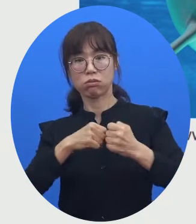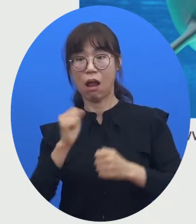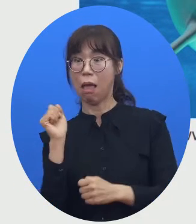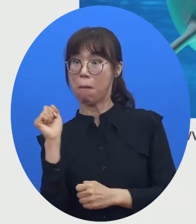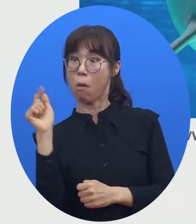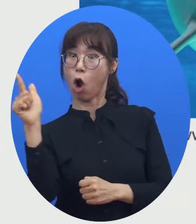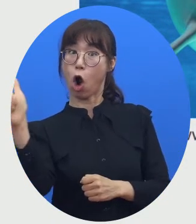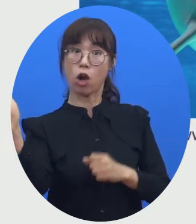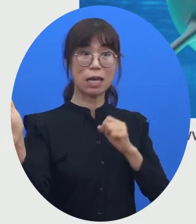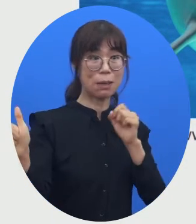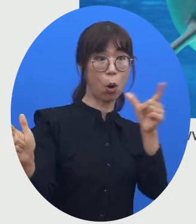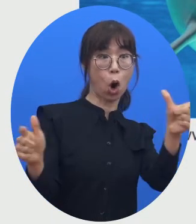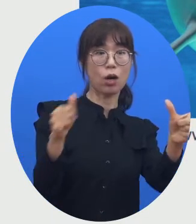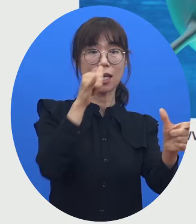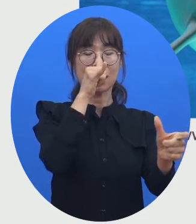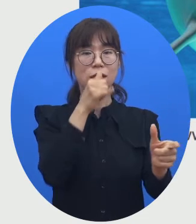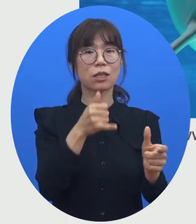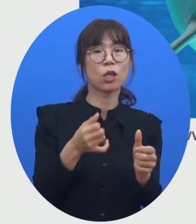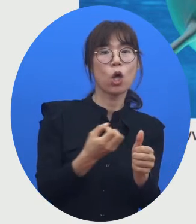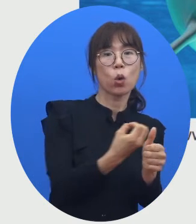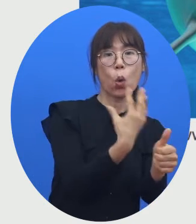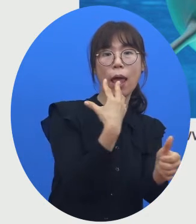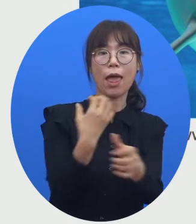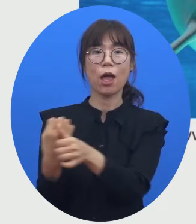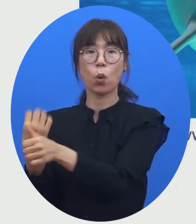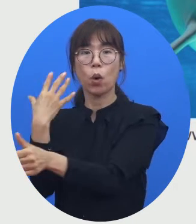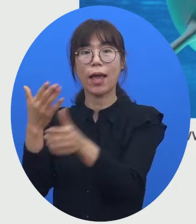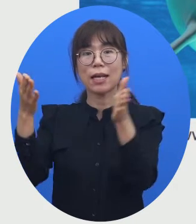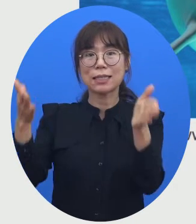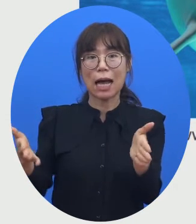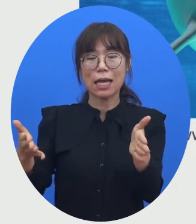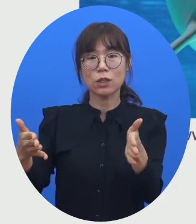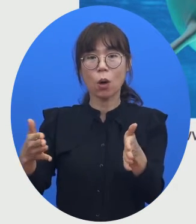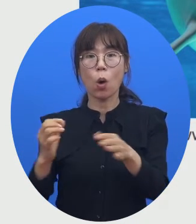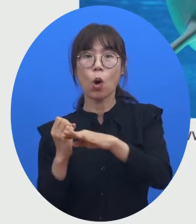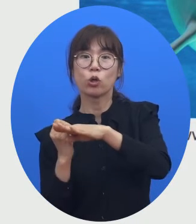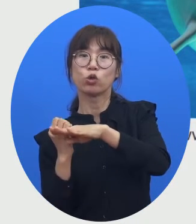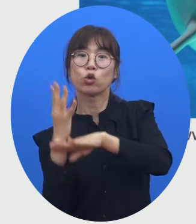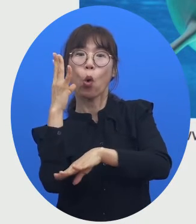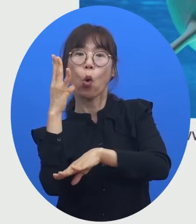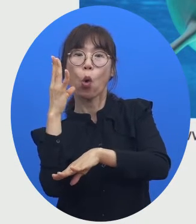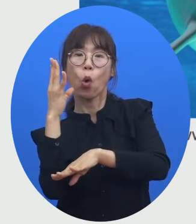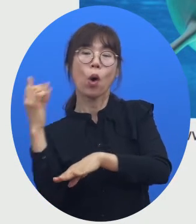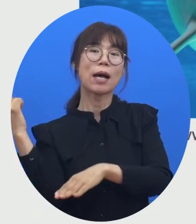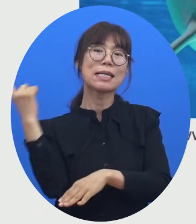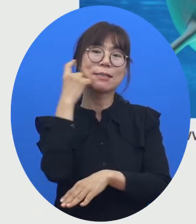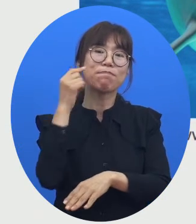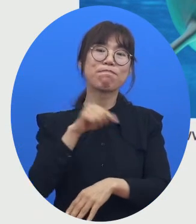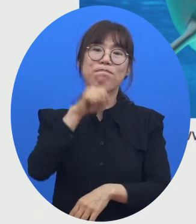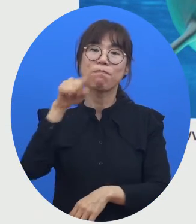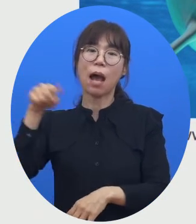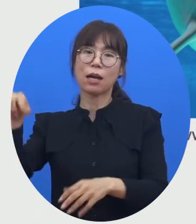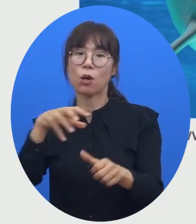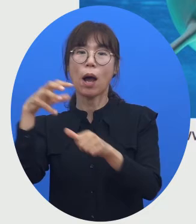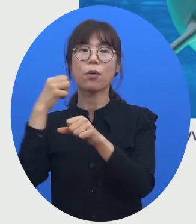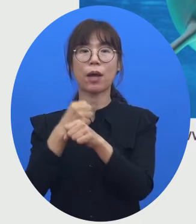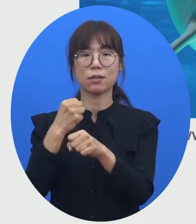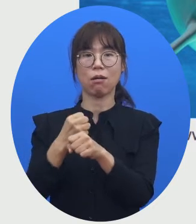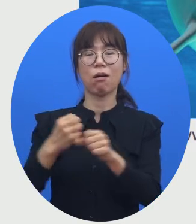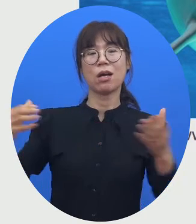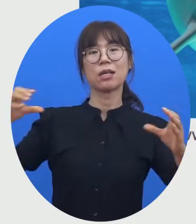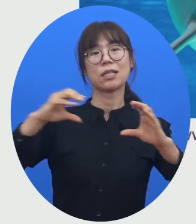아주 간단하게 초음파를 이용해서 의사소통을 하는 사회적 동물이라고 알려져 있습니다.